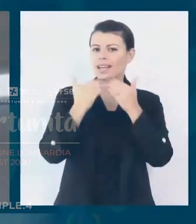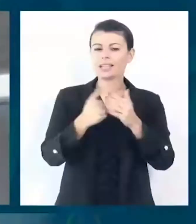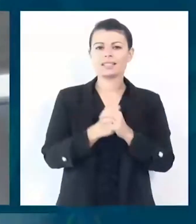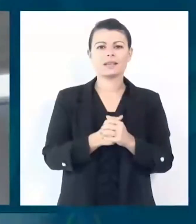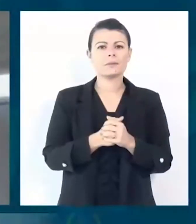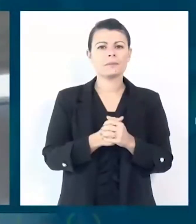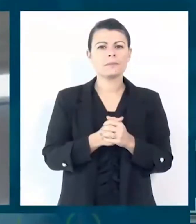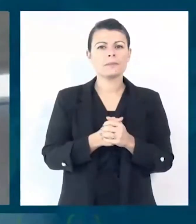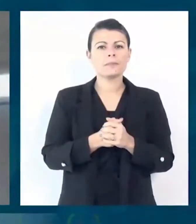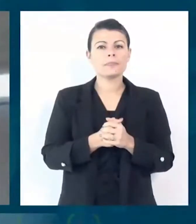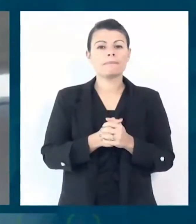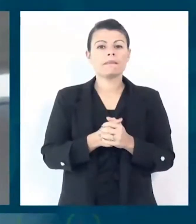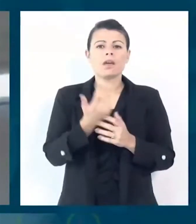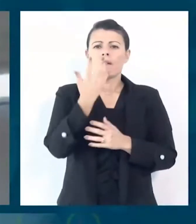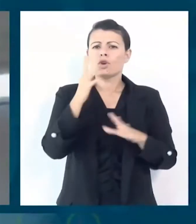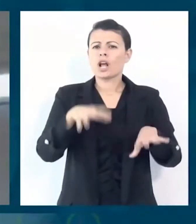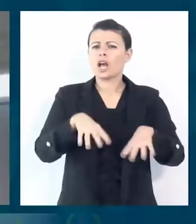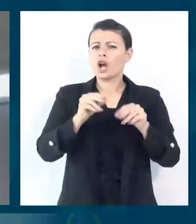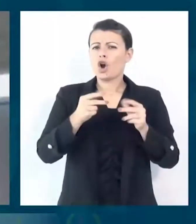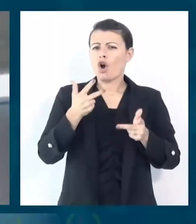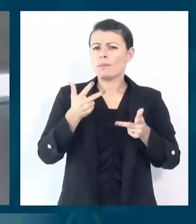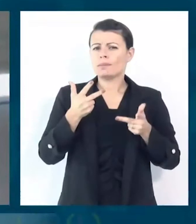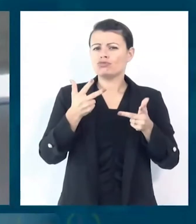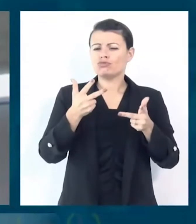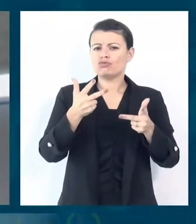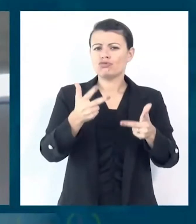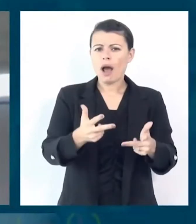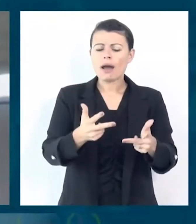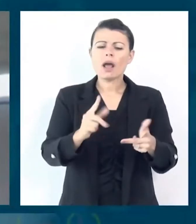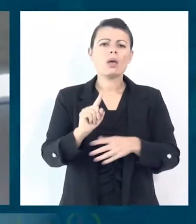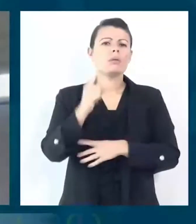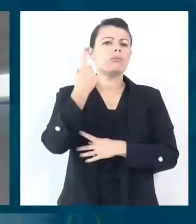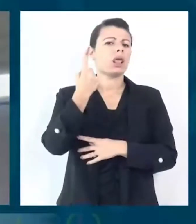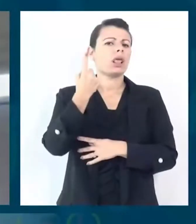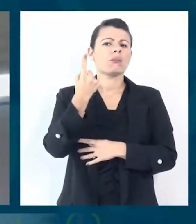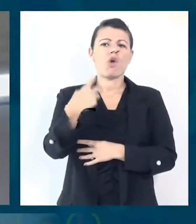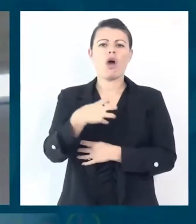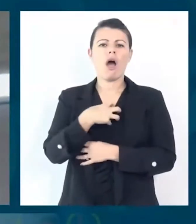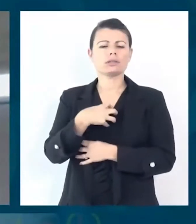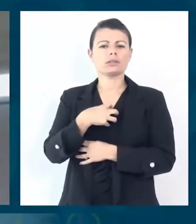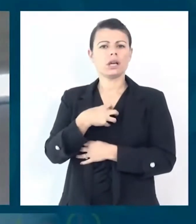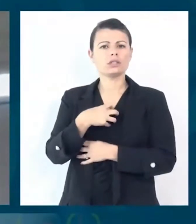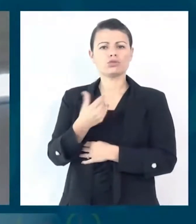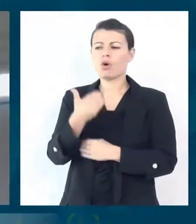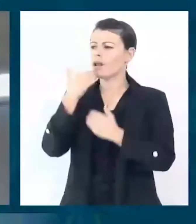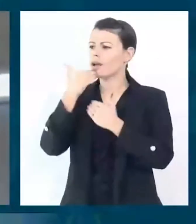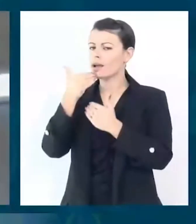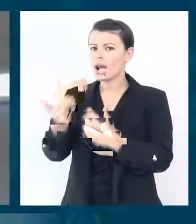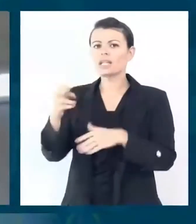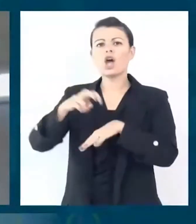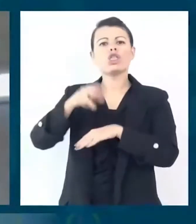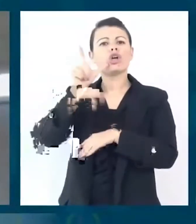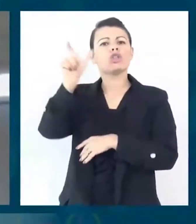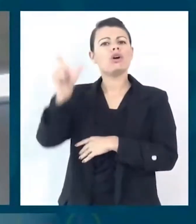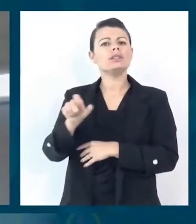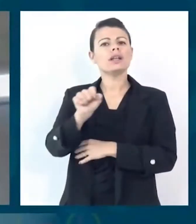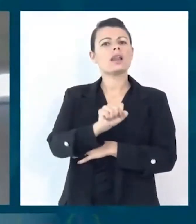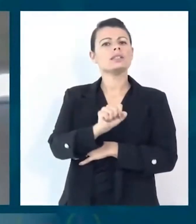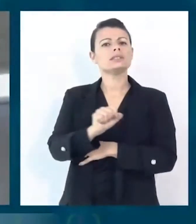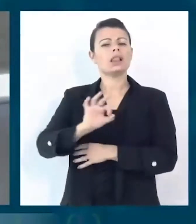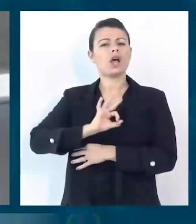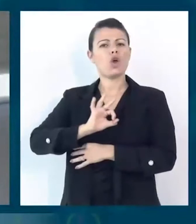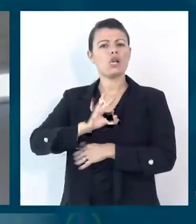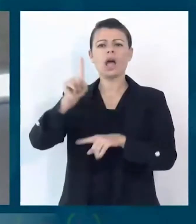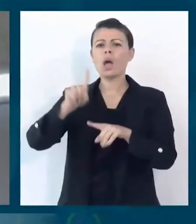Vorrei cominciare innanzitutto per ringraziare l'assessore, la dottoressa Lestana Locatelli e tutti i colleghi della